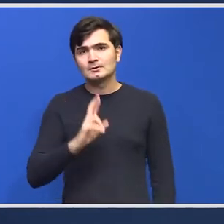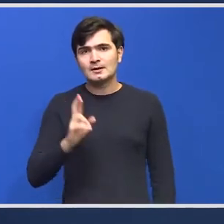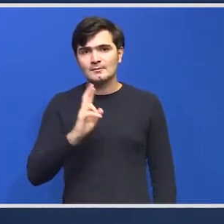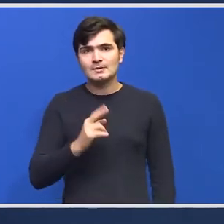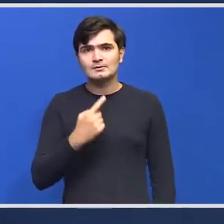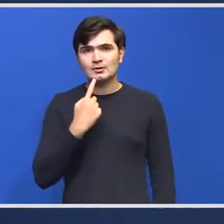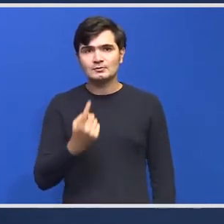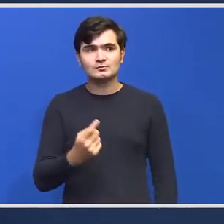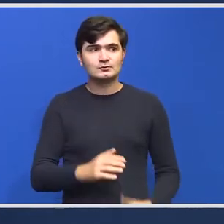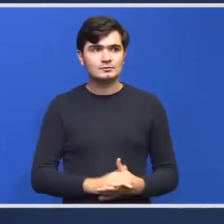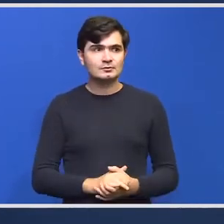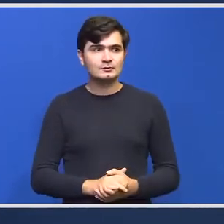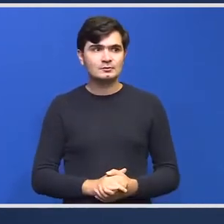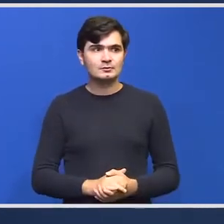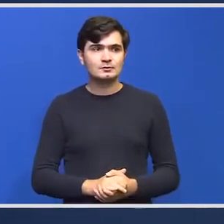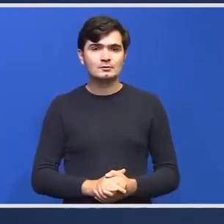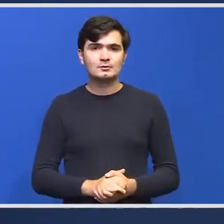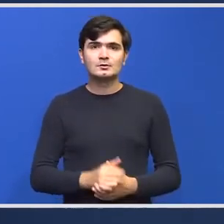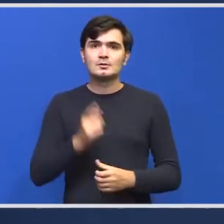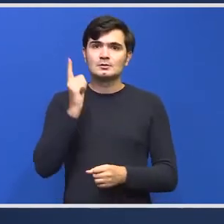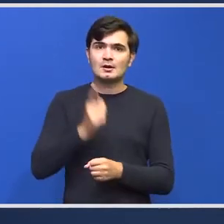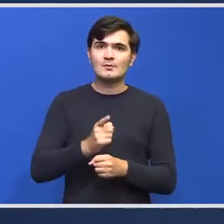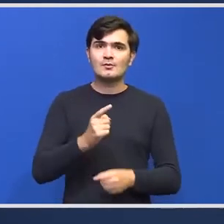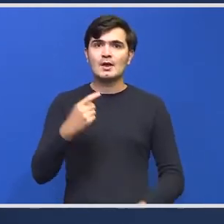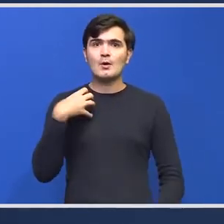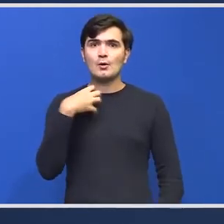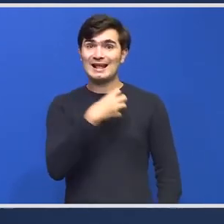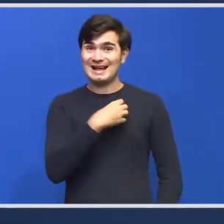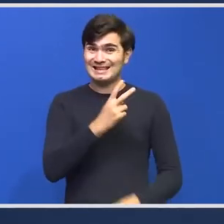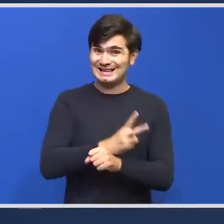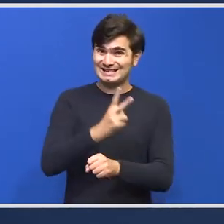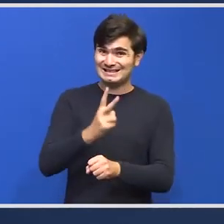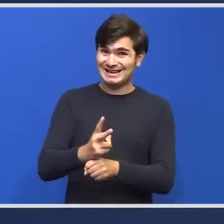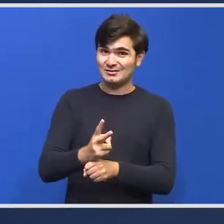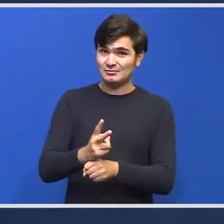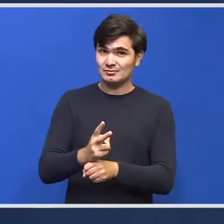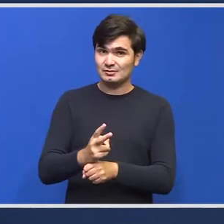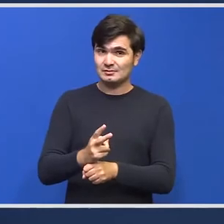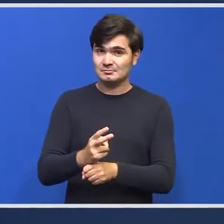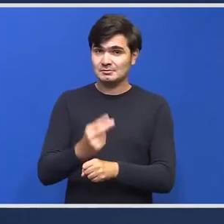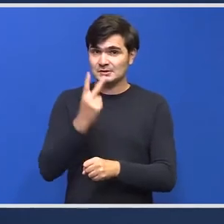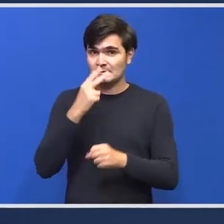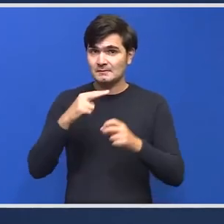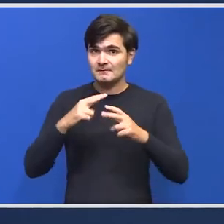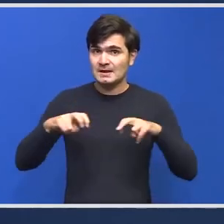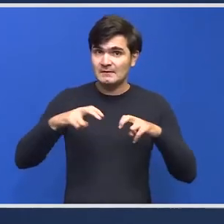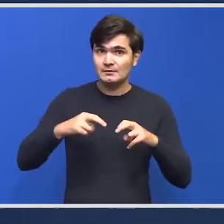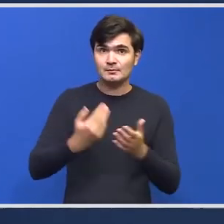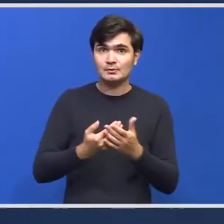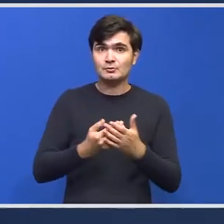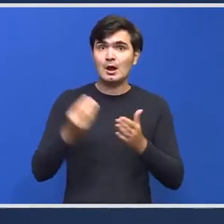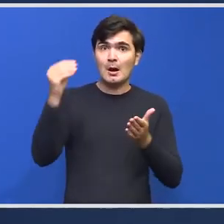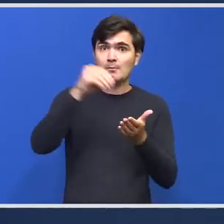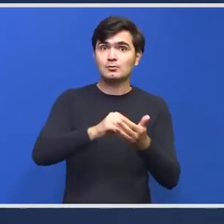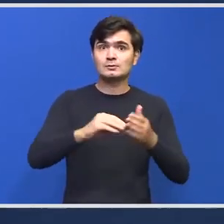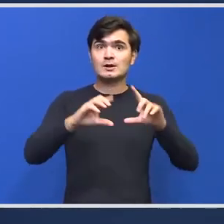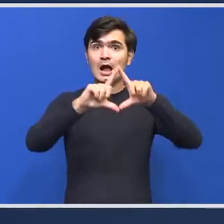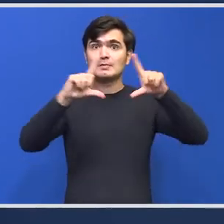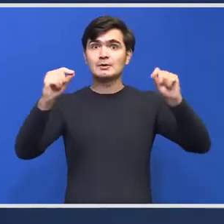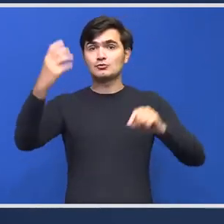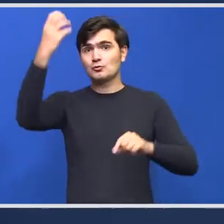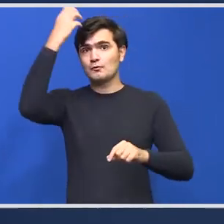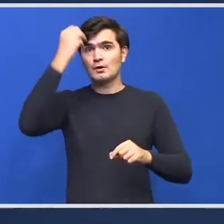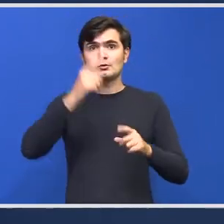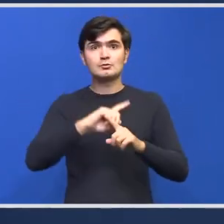Repet, răspunsul meu. am statului să se sensizeze pentru a verifica, pentru că vor fi de un antet al guvernului, oricine poate folosi antetul guvernului, domnule premier.